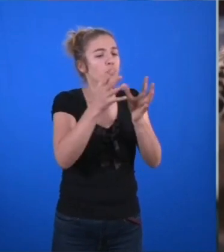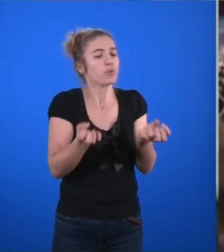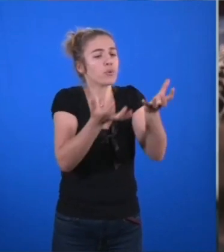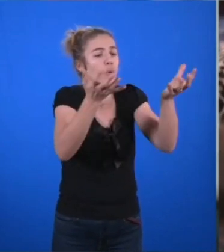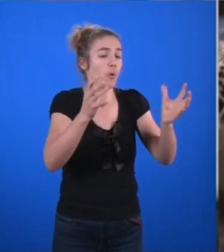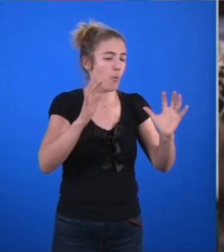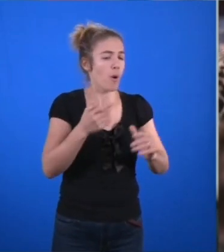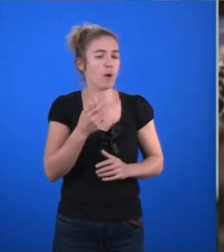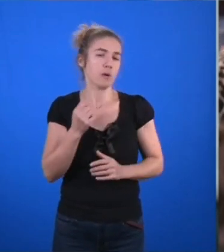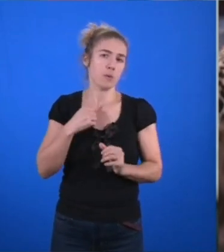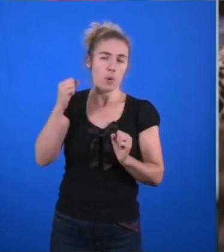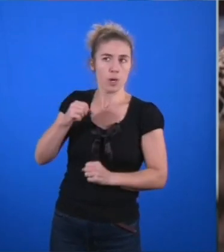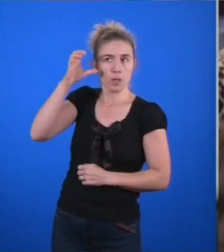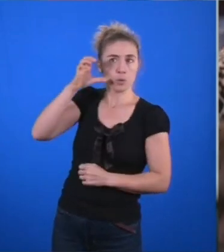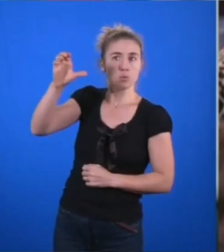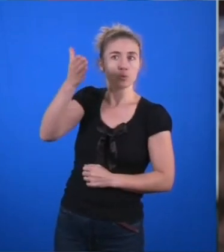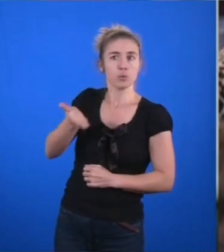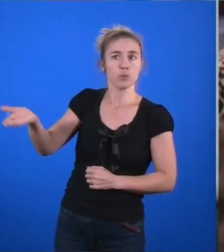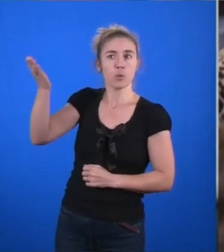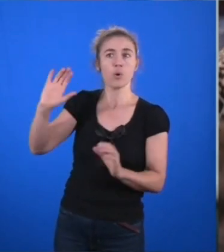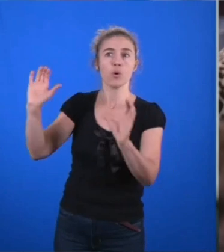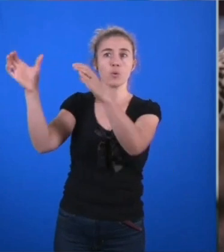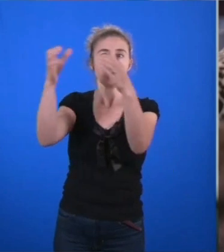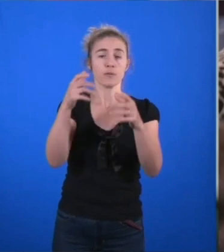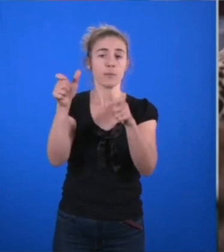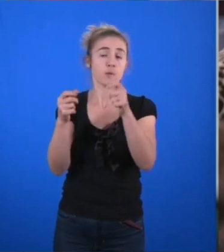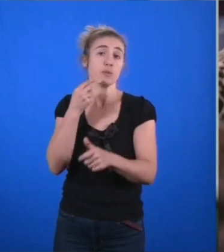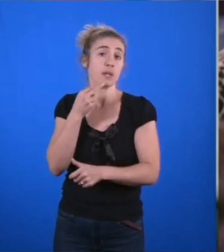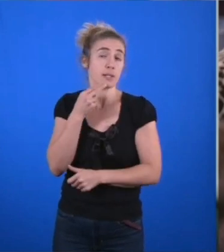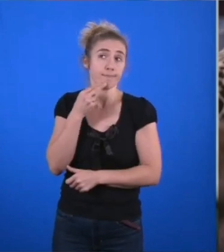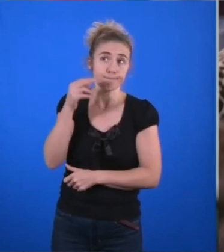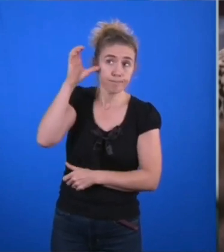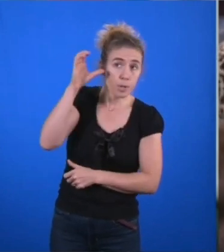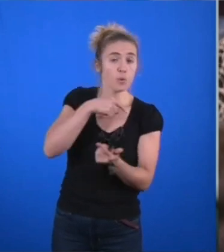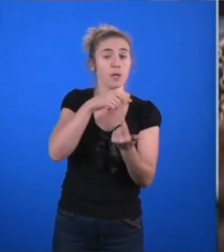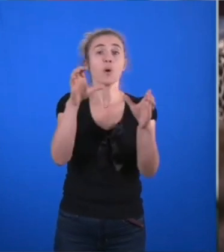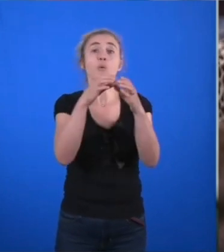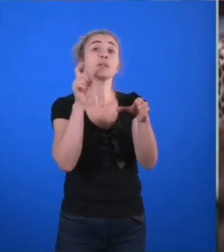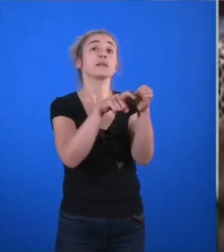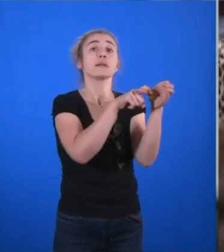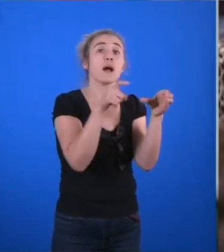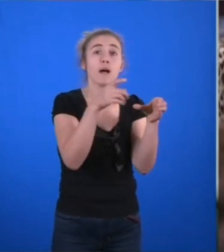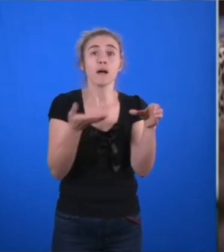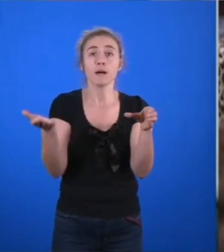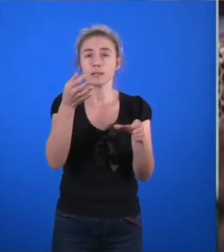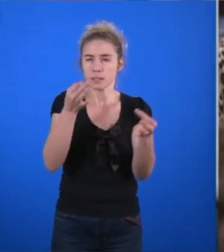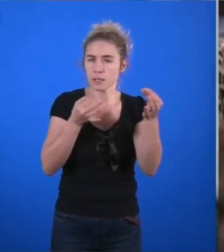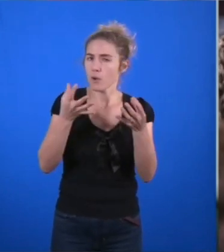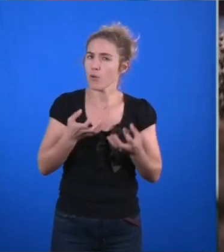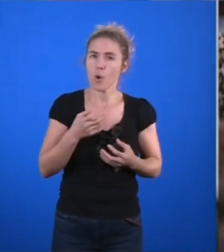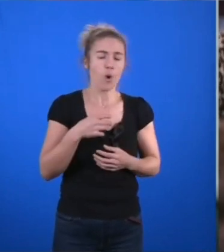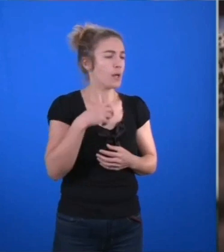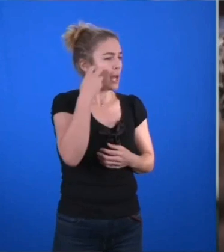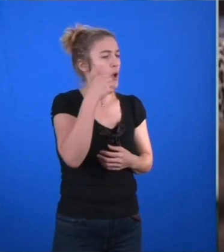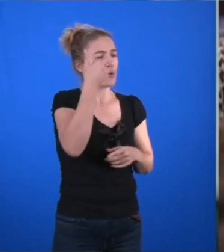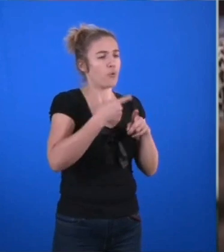relayons les revendications portées par les collectifs d'usagers et les organisations syndicales qui souhaitent voir le déploiement de trains toutes les 15